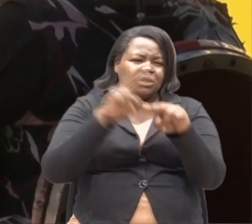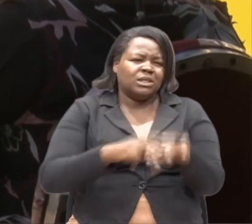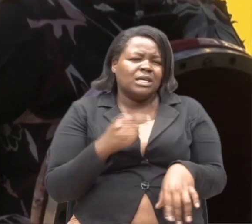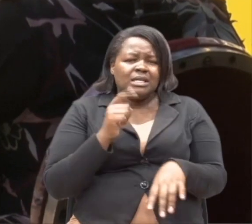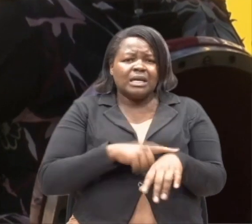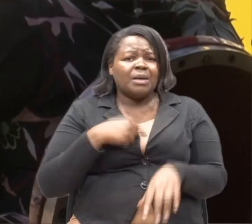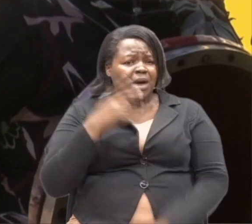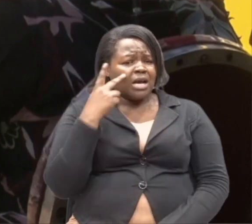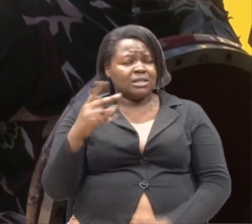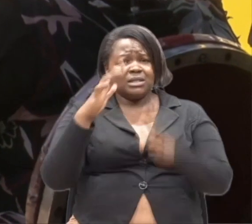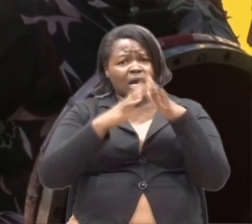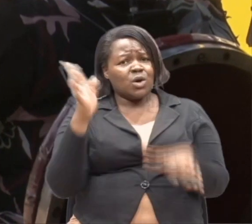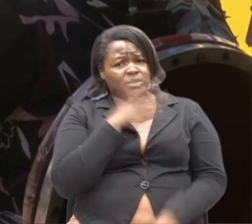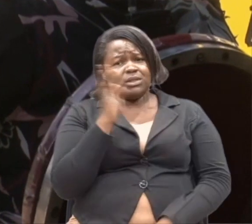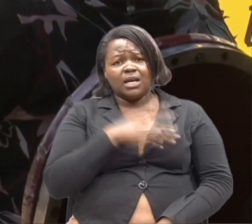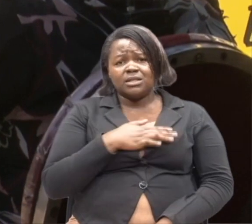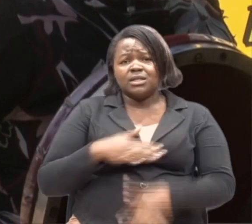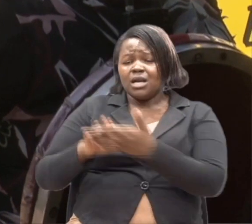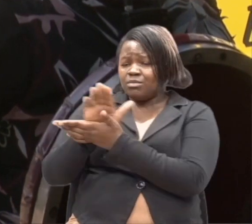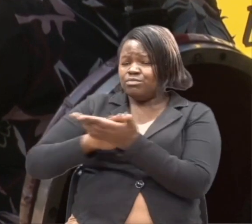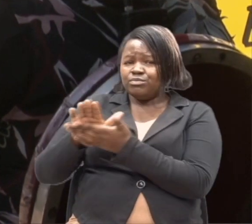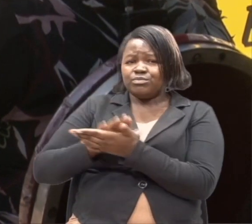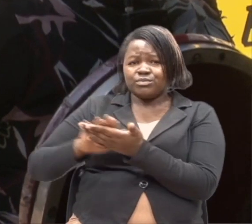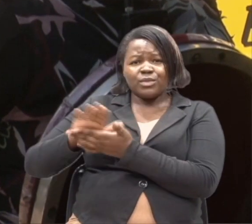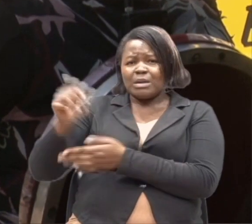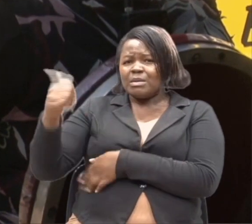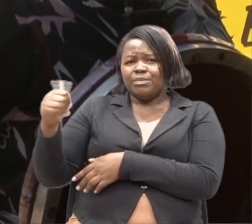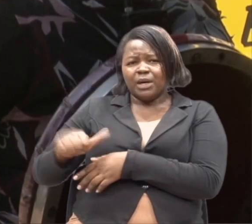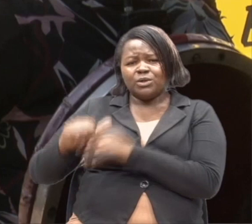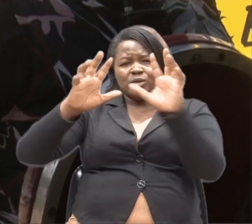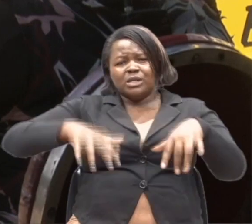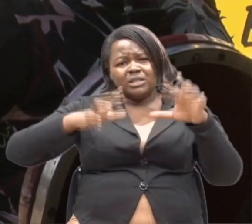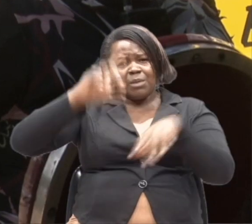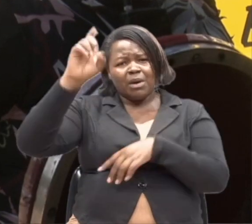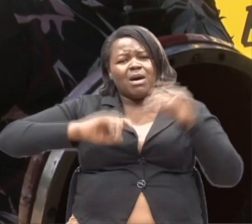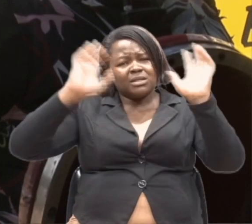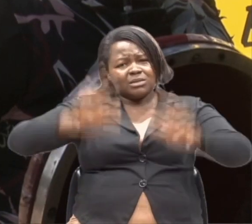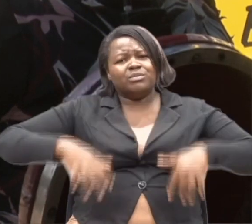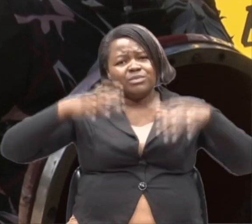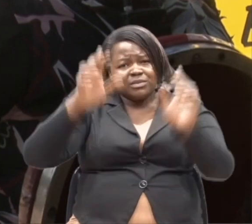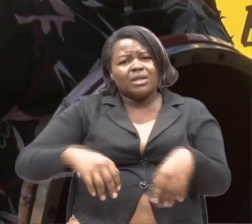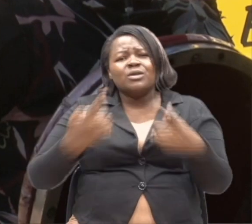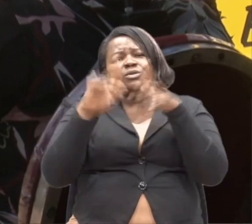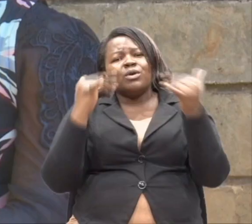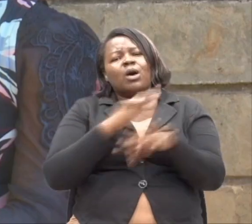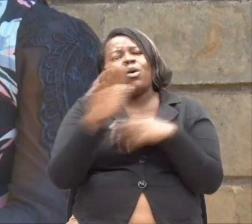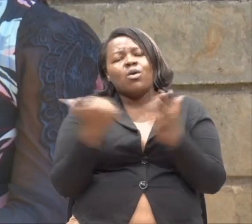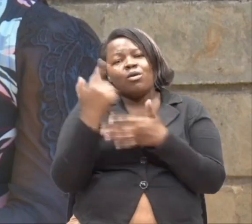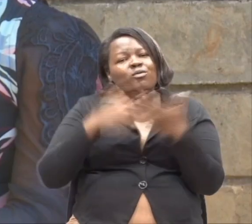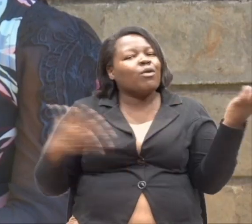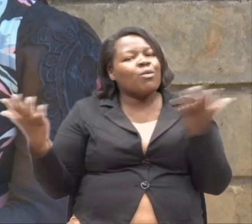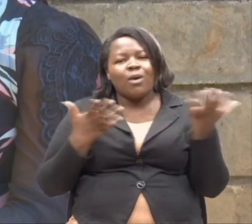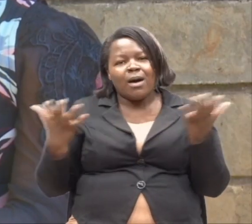inauchafu, vyombo vinauchafu. Shamba ni natakua kulimua. Kwa hivyo haya yote ya litoka kwa nani? Kwa mwazanzi